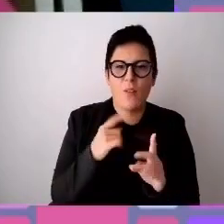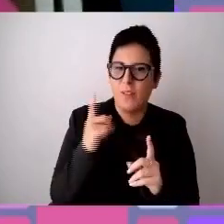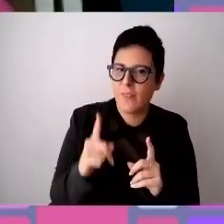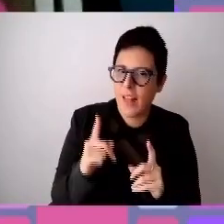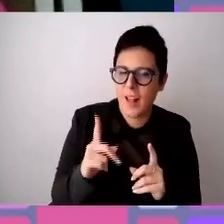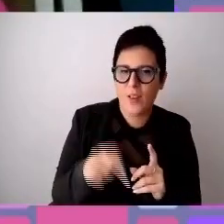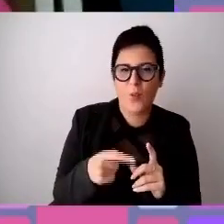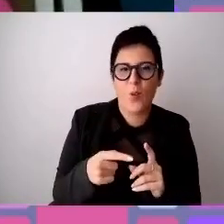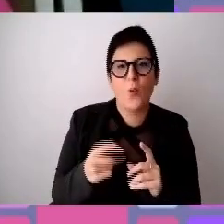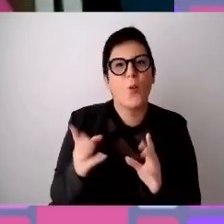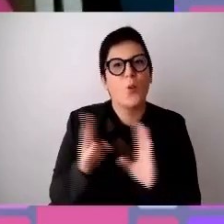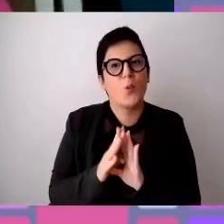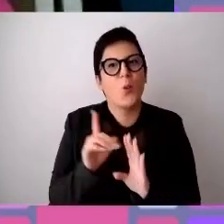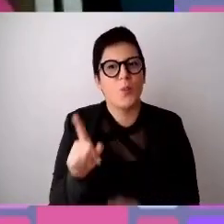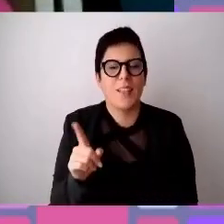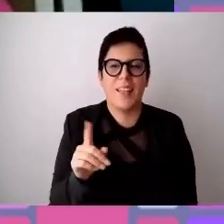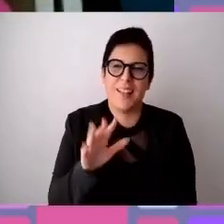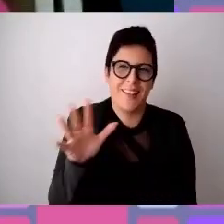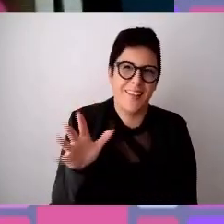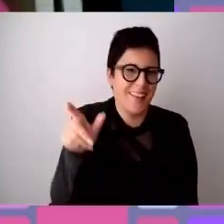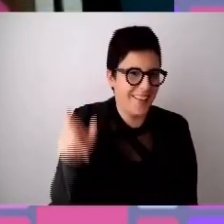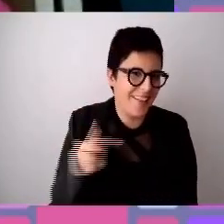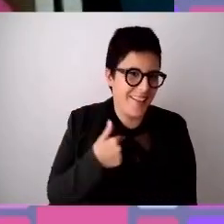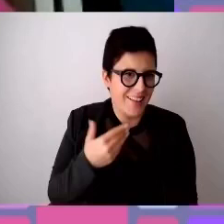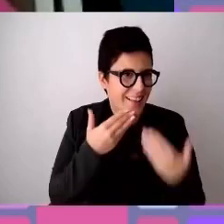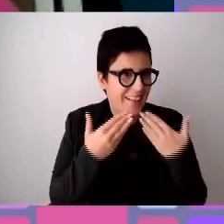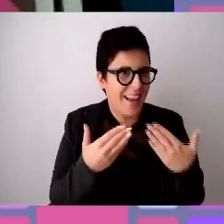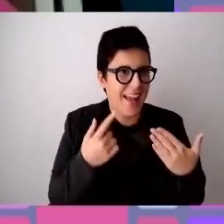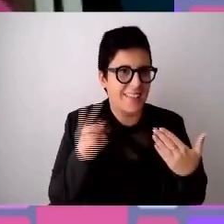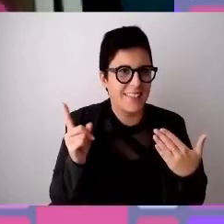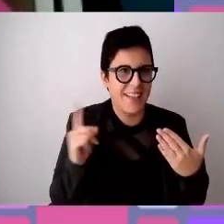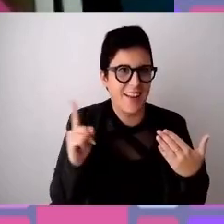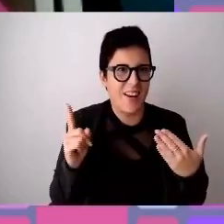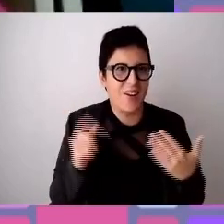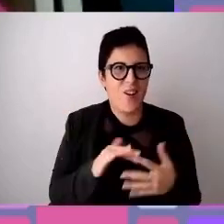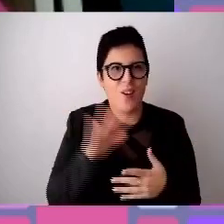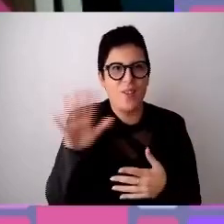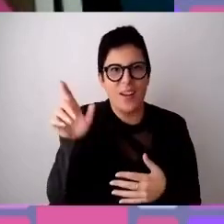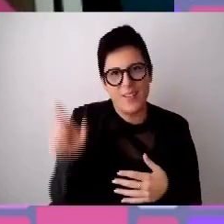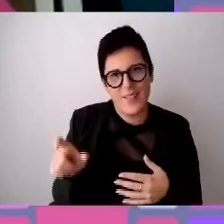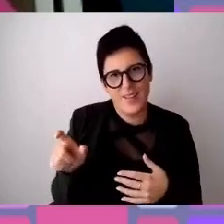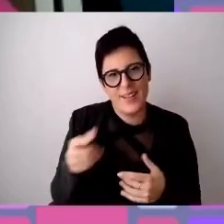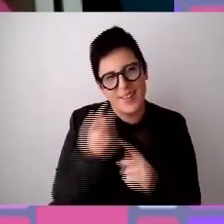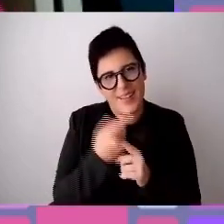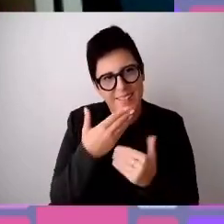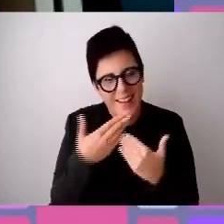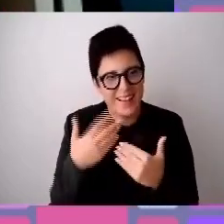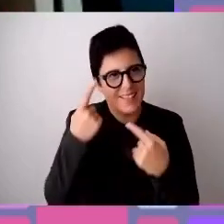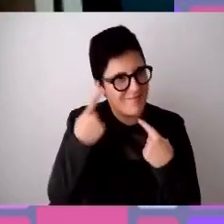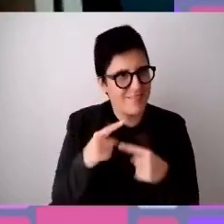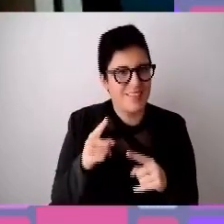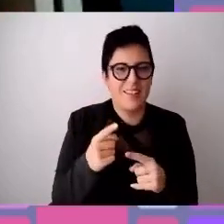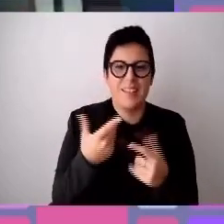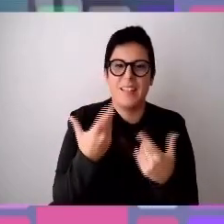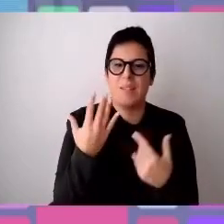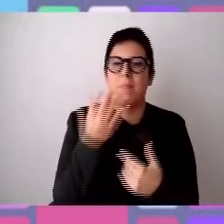Ferri non aggiungo niente ringraziamenti perché non aspetta a me aspetta proprio a te credo l'onore di ringraziare queste splendide persone che